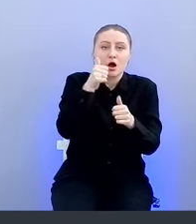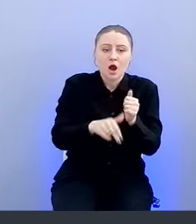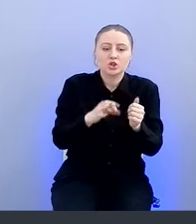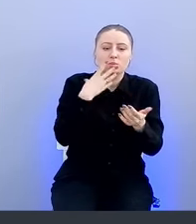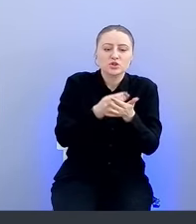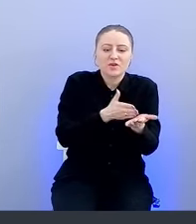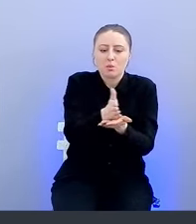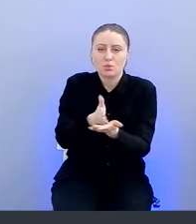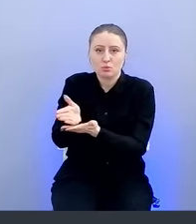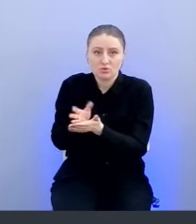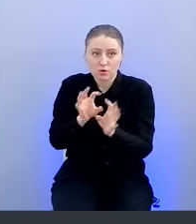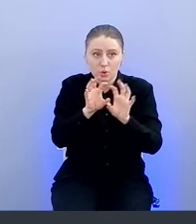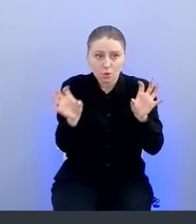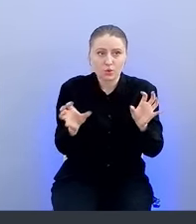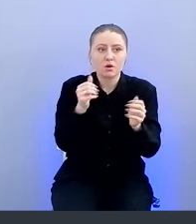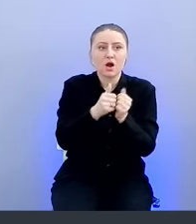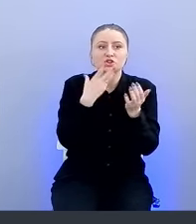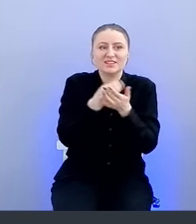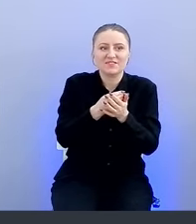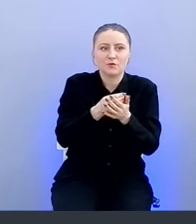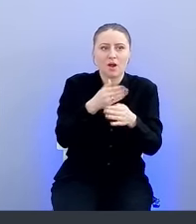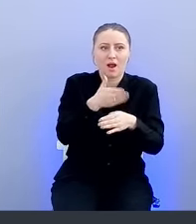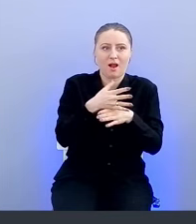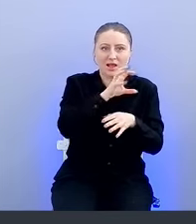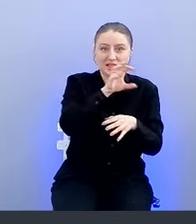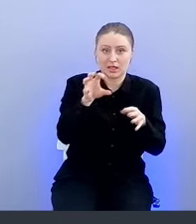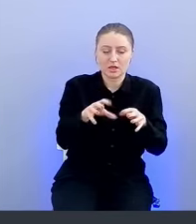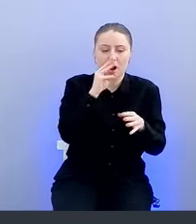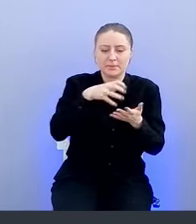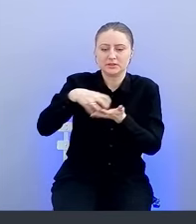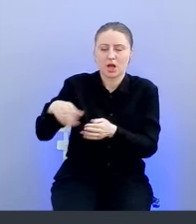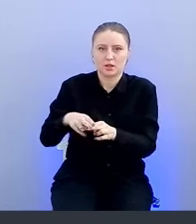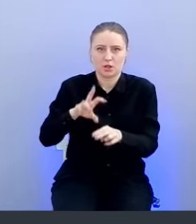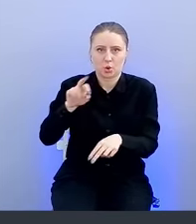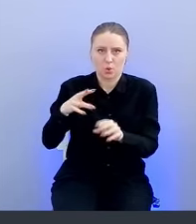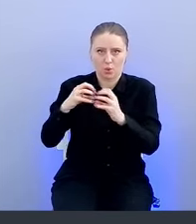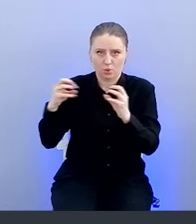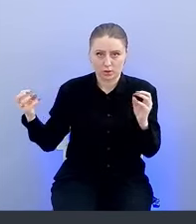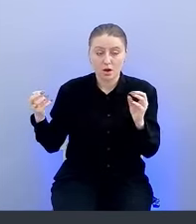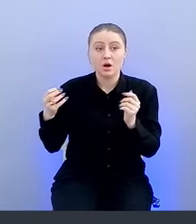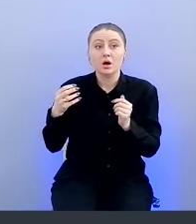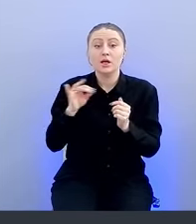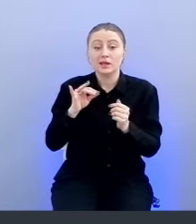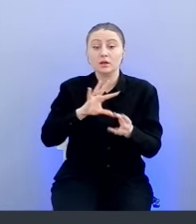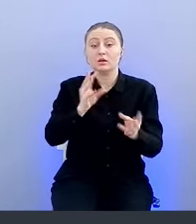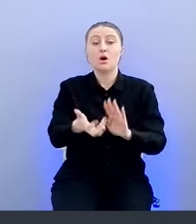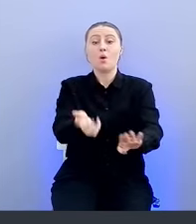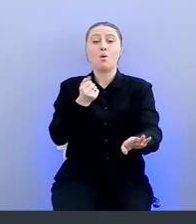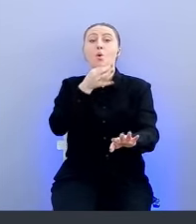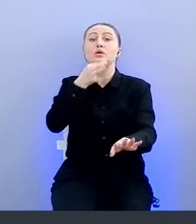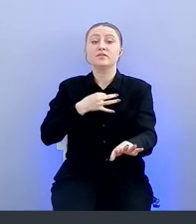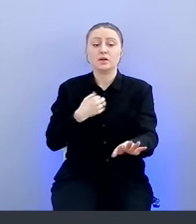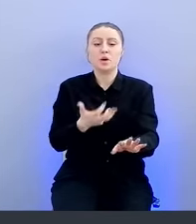флоу, каждый в своем контейнере просканирует этот код. И в ответ мы получаем на каждое сканирование